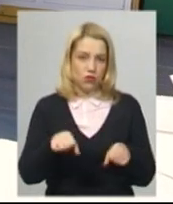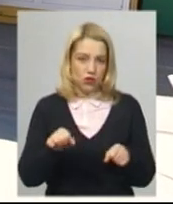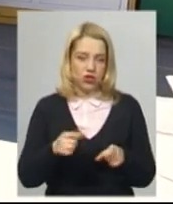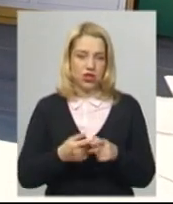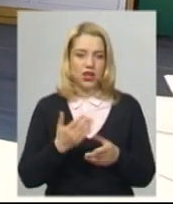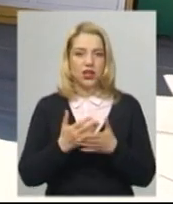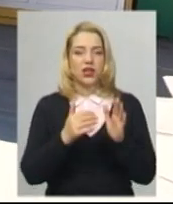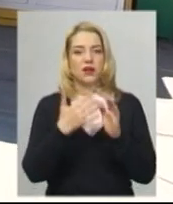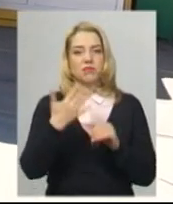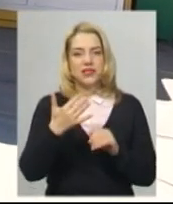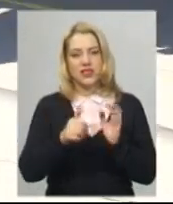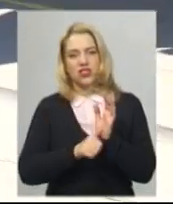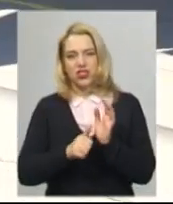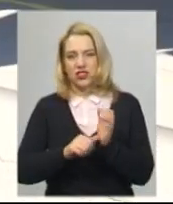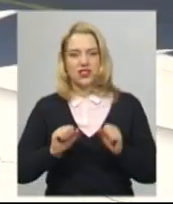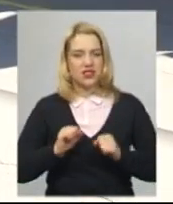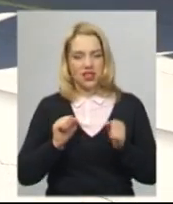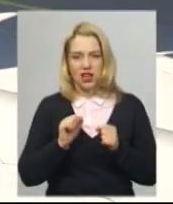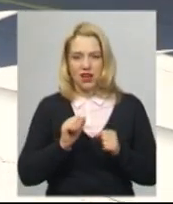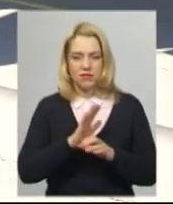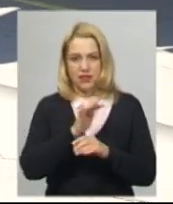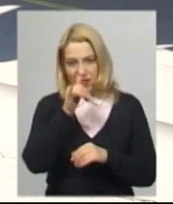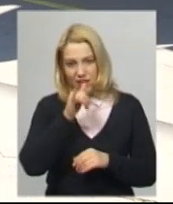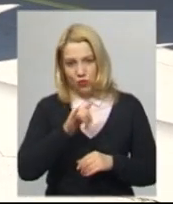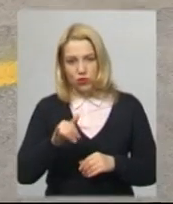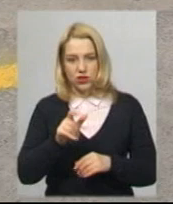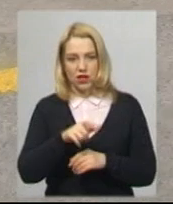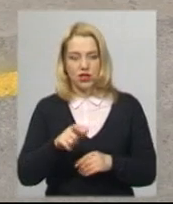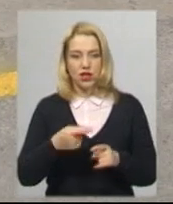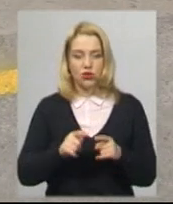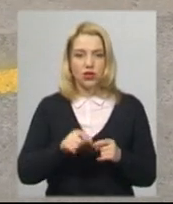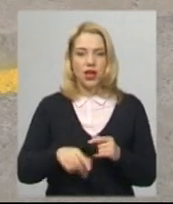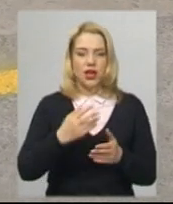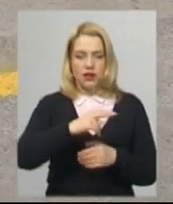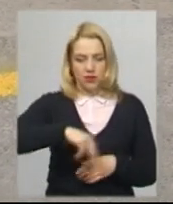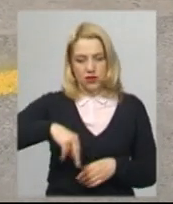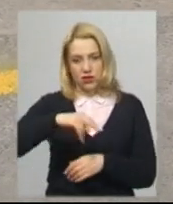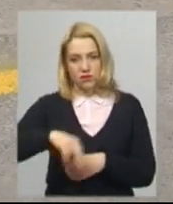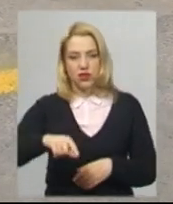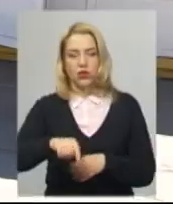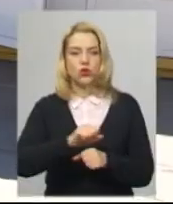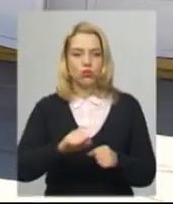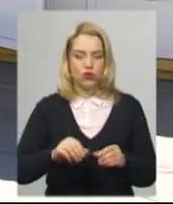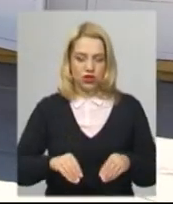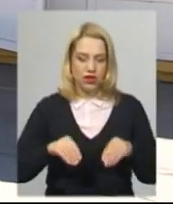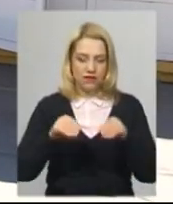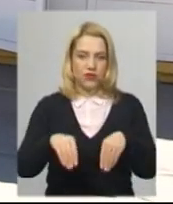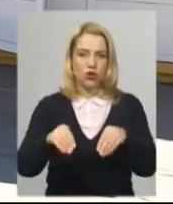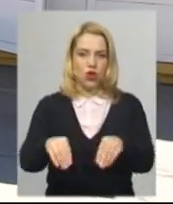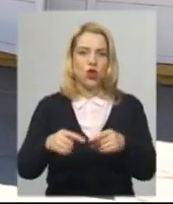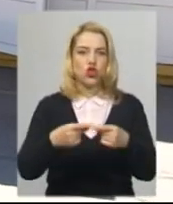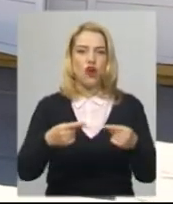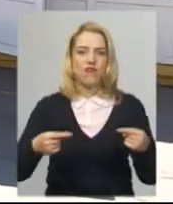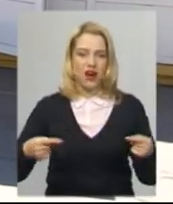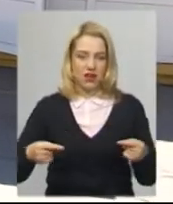60 років, стараємося не допускати. Перед кожним кіоском є розмітка, за її межі не можна виставляти товар та пускати покупців, каже